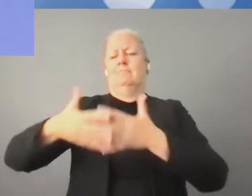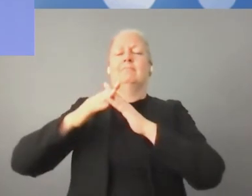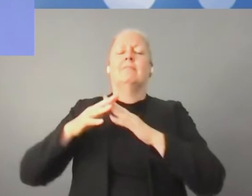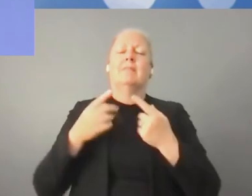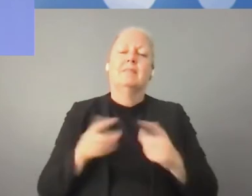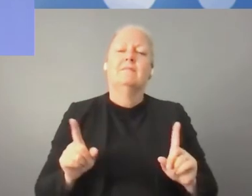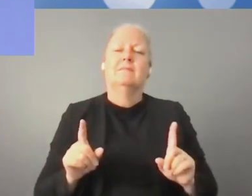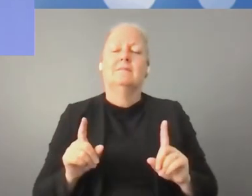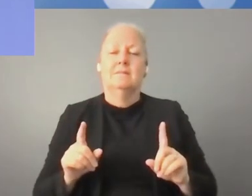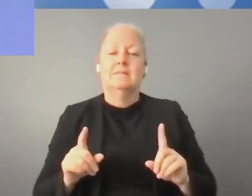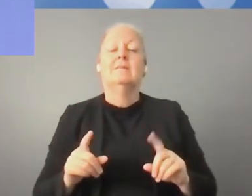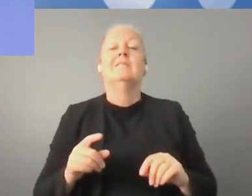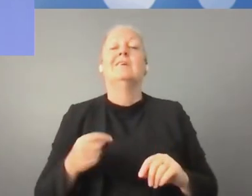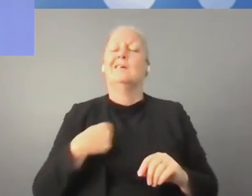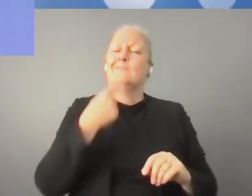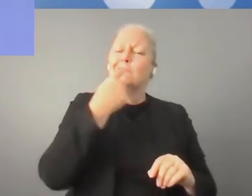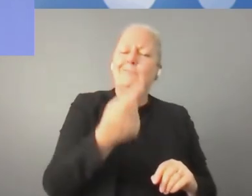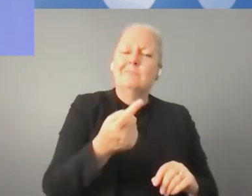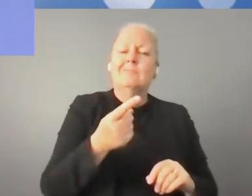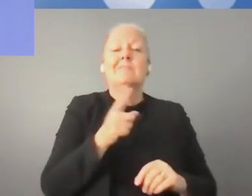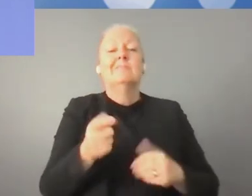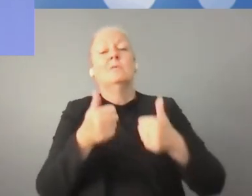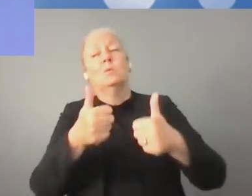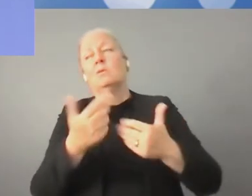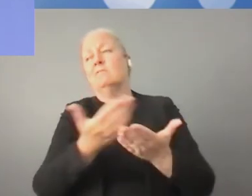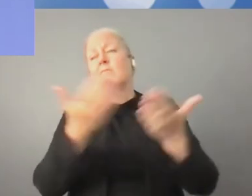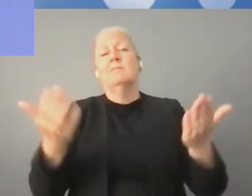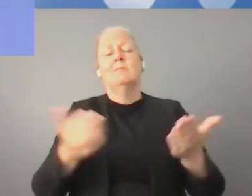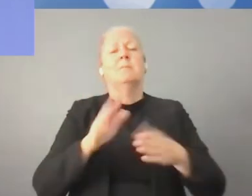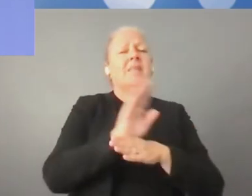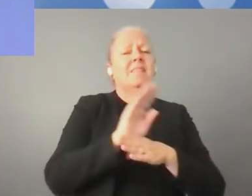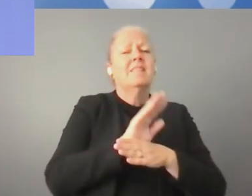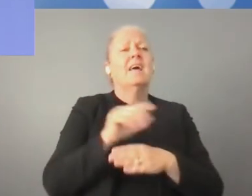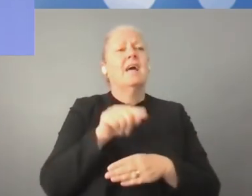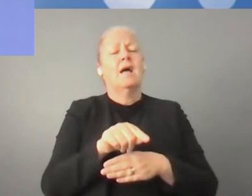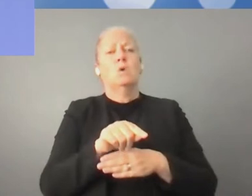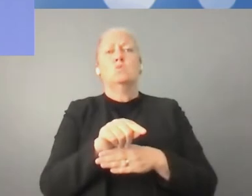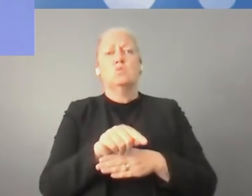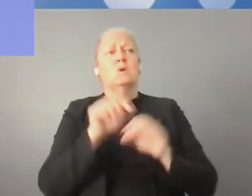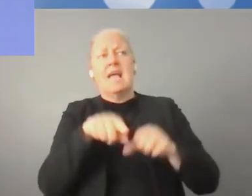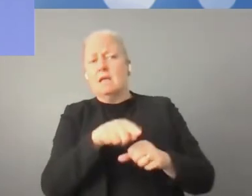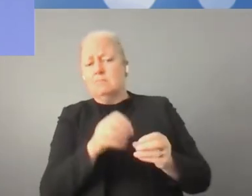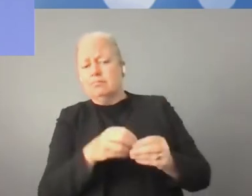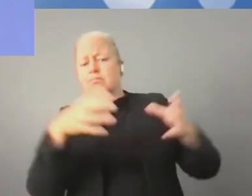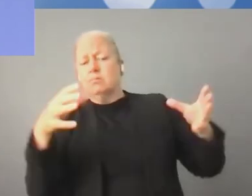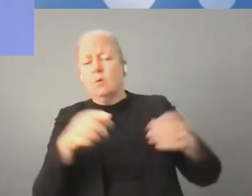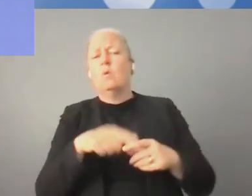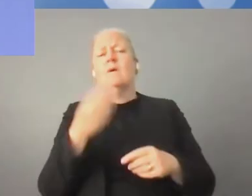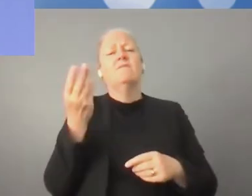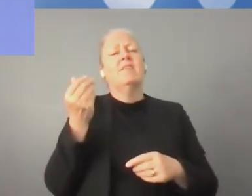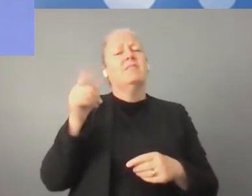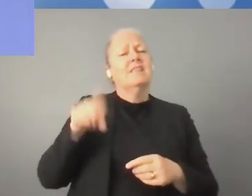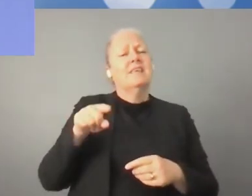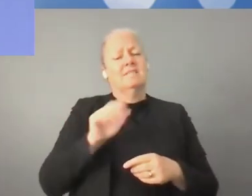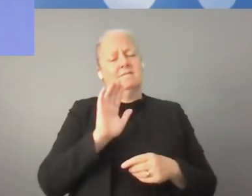w przeciwieństwie do startupów, ponieważ są już po prostu uznanymi przedsiębiorstwami, które od jakiegoś czasu działają na